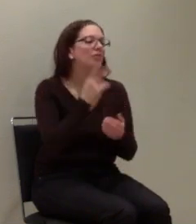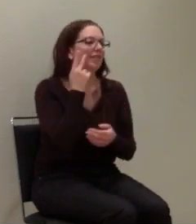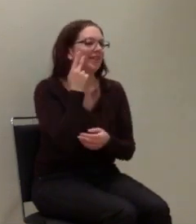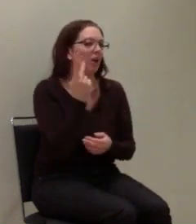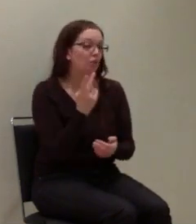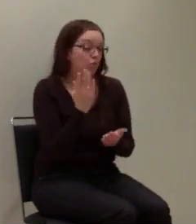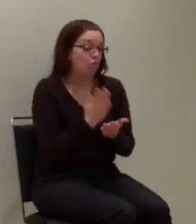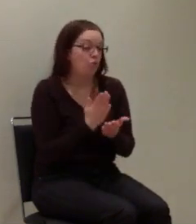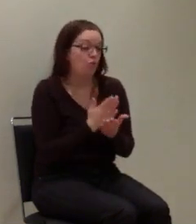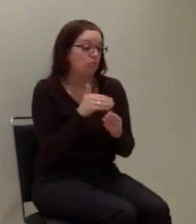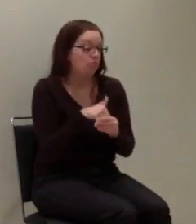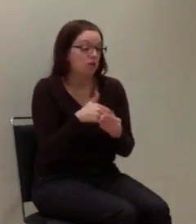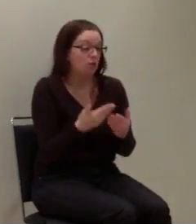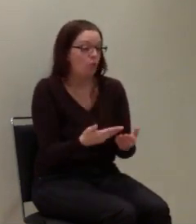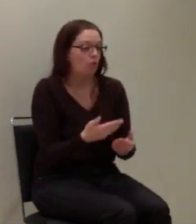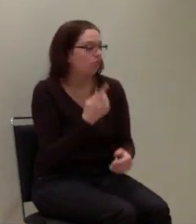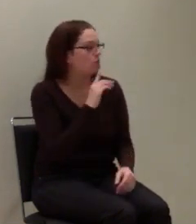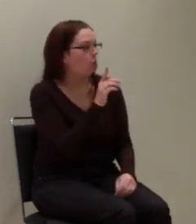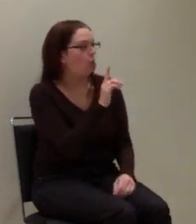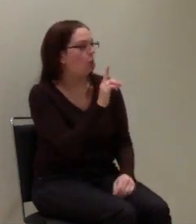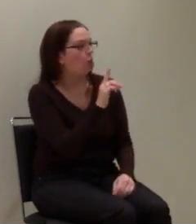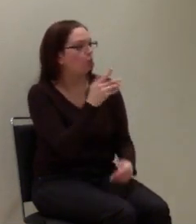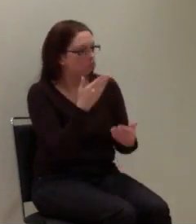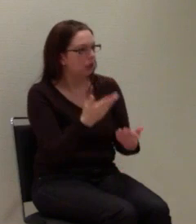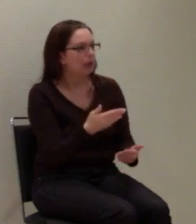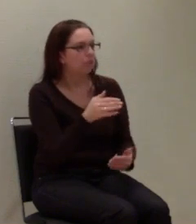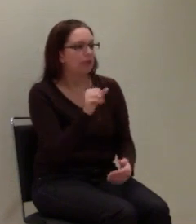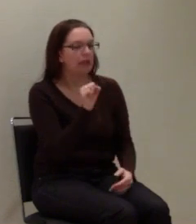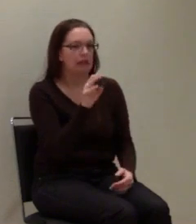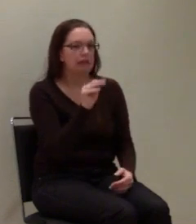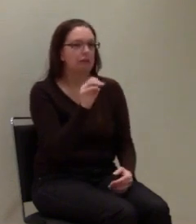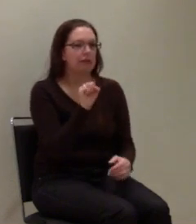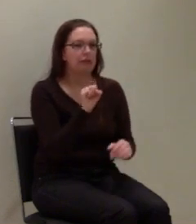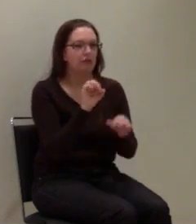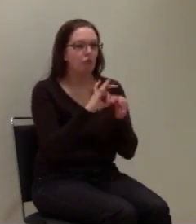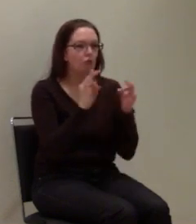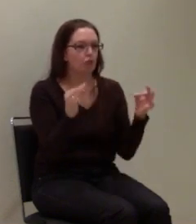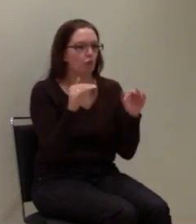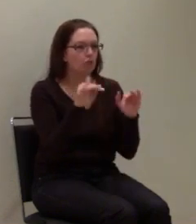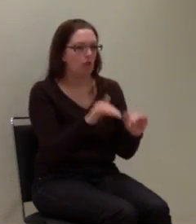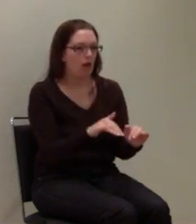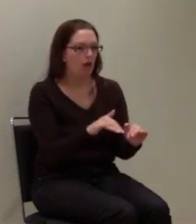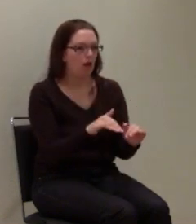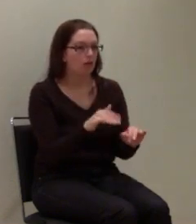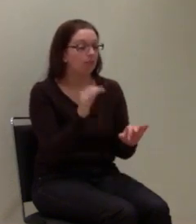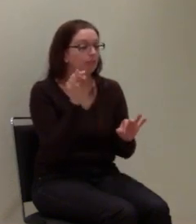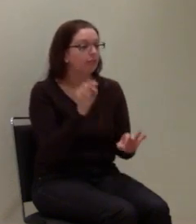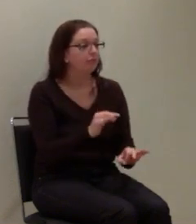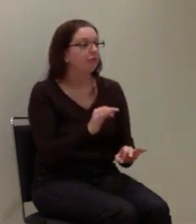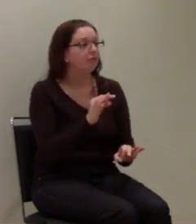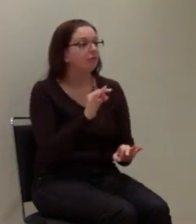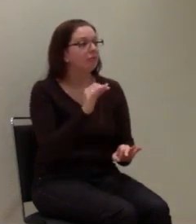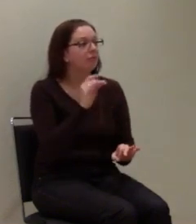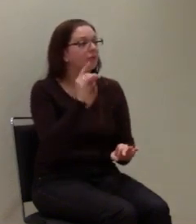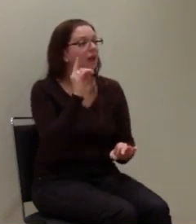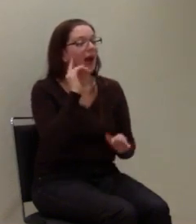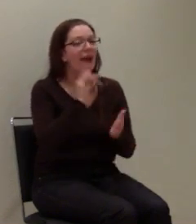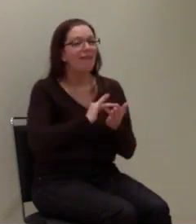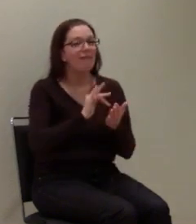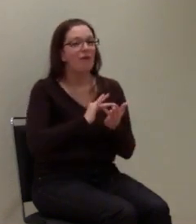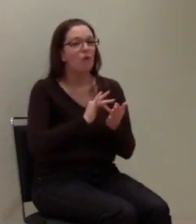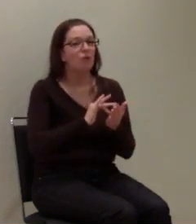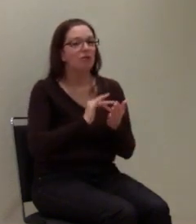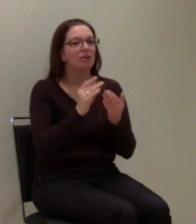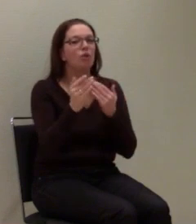ist es ja schon weg. Da ist es nicht weg. Da ist es so, dass wenn Sie im iPhone eine Netzwerk-Kurzwahl wählen,